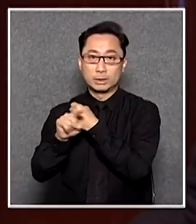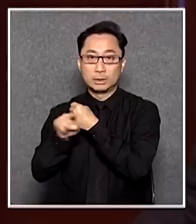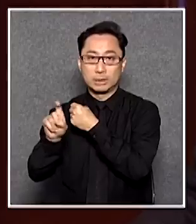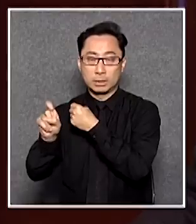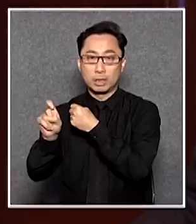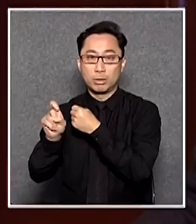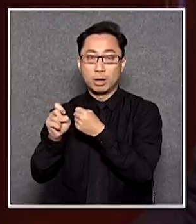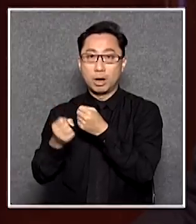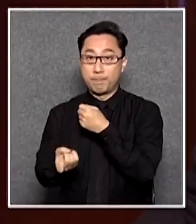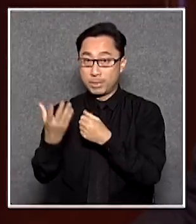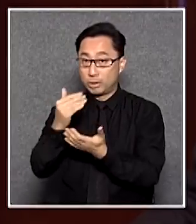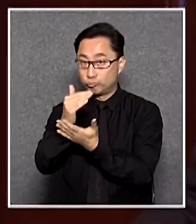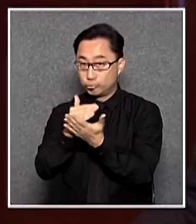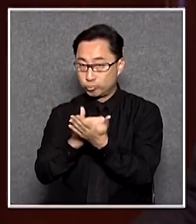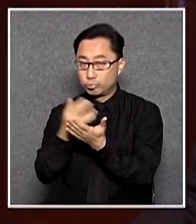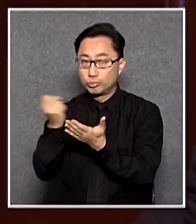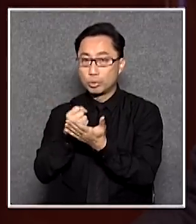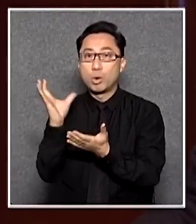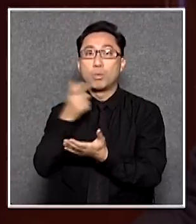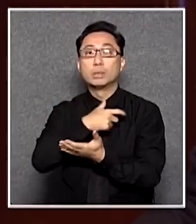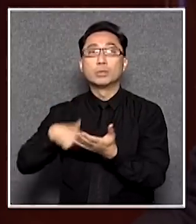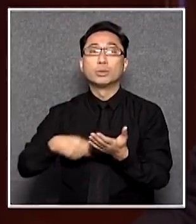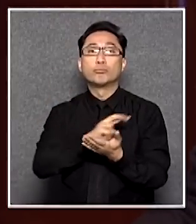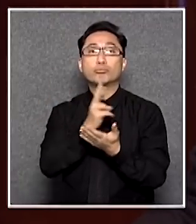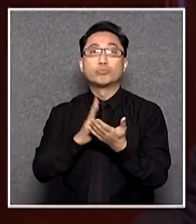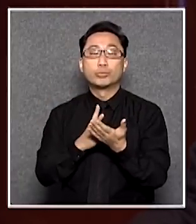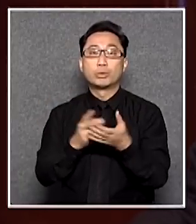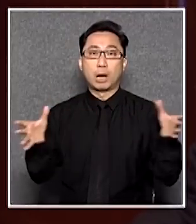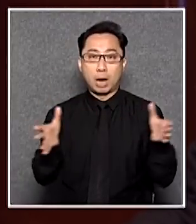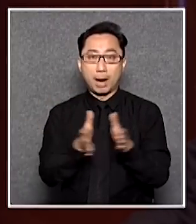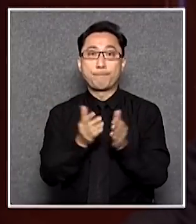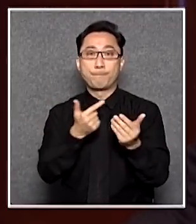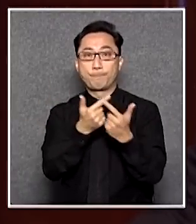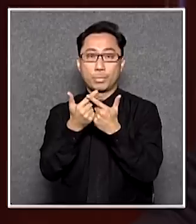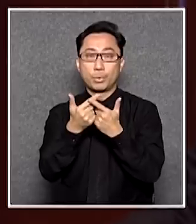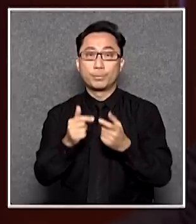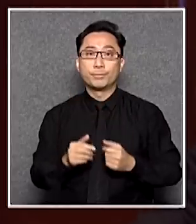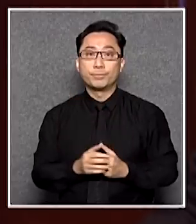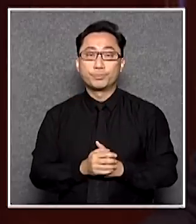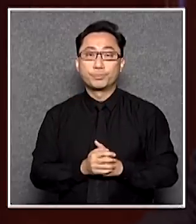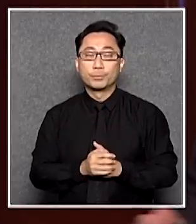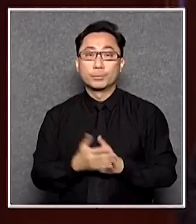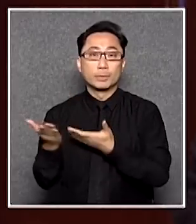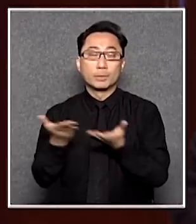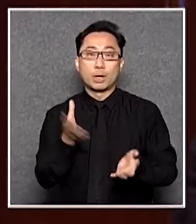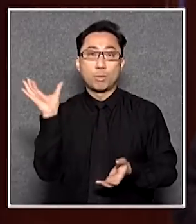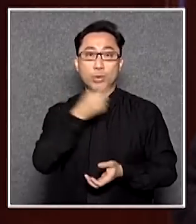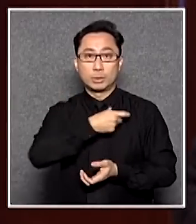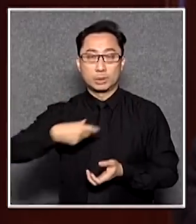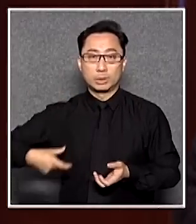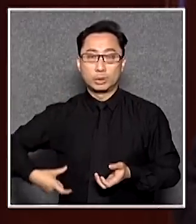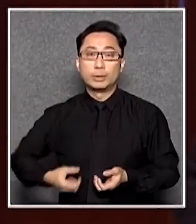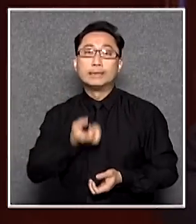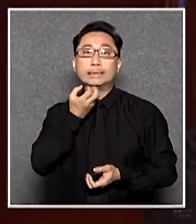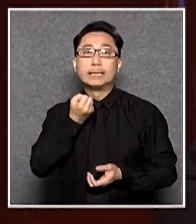文以及黃毓民議員的修正案進行合併辯論現在請黃毓民議員動